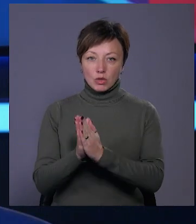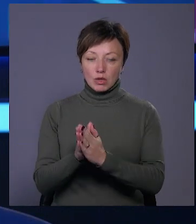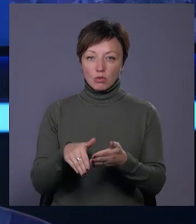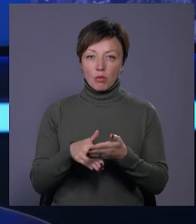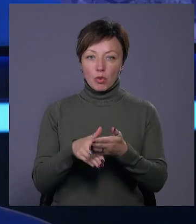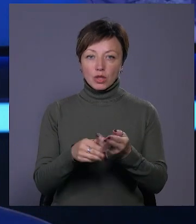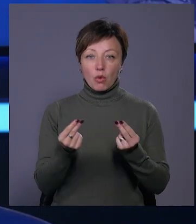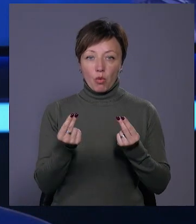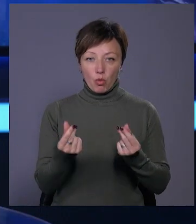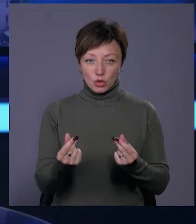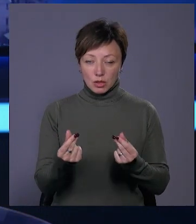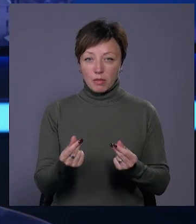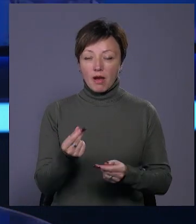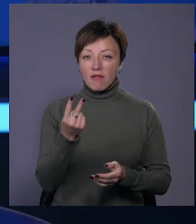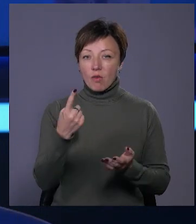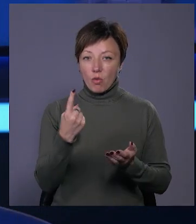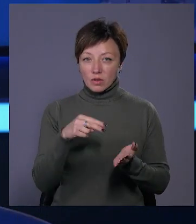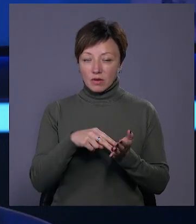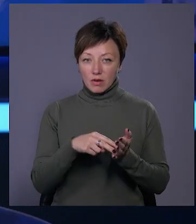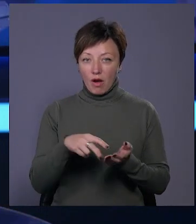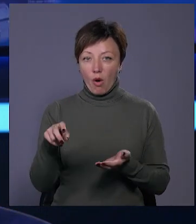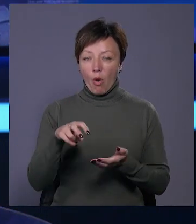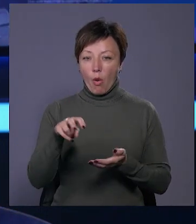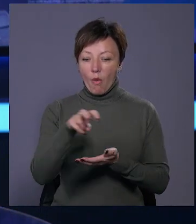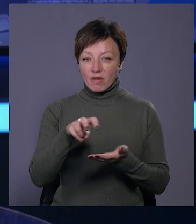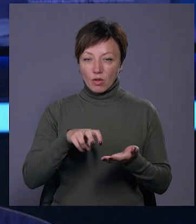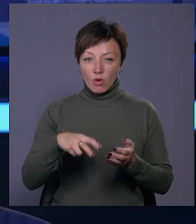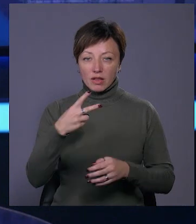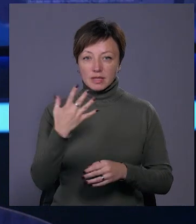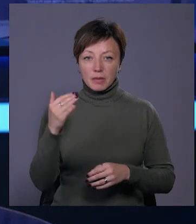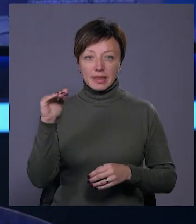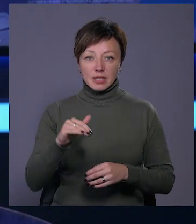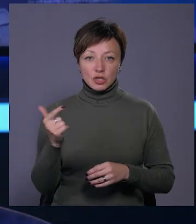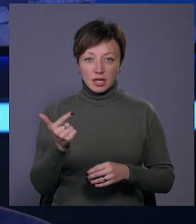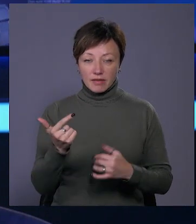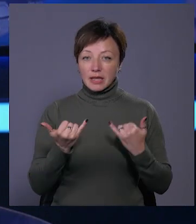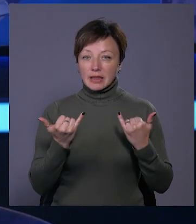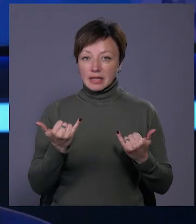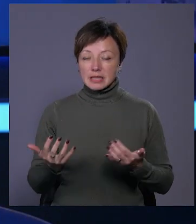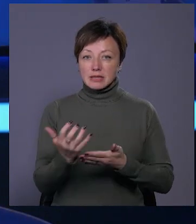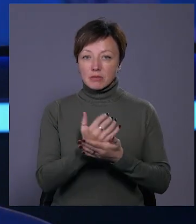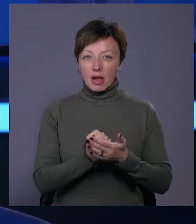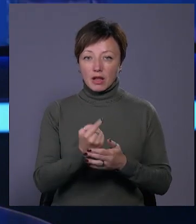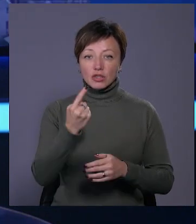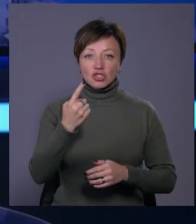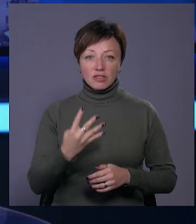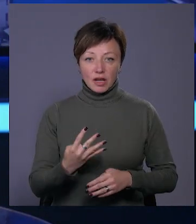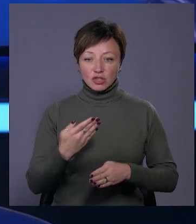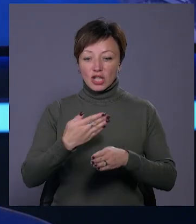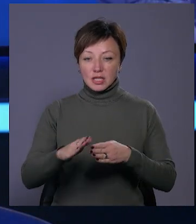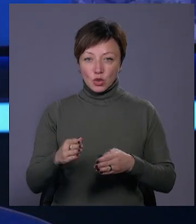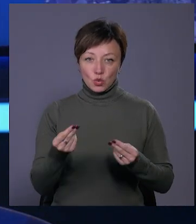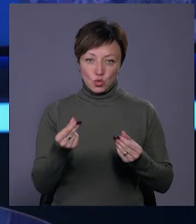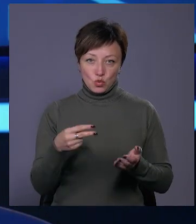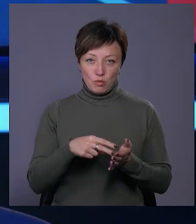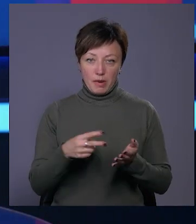допомогти коштами. Вартість одного оверлоку – майже 25 тисяч гривень. Нині ж зібрали лише четверту частину суми.